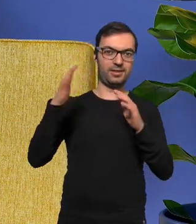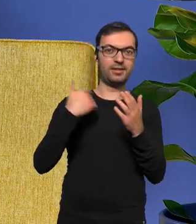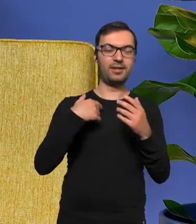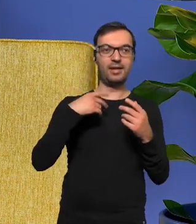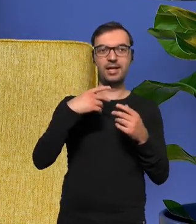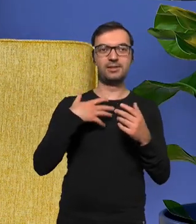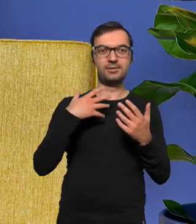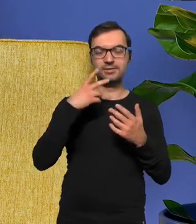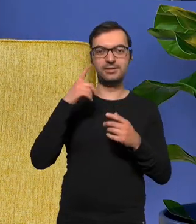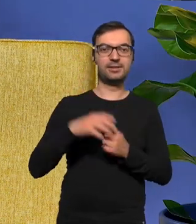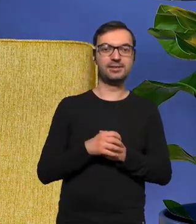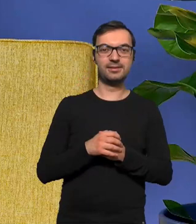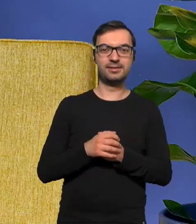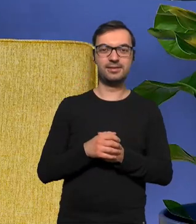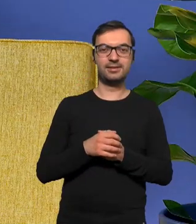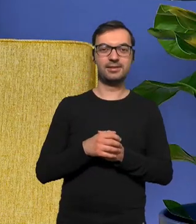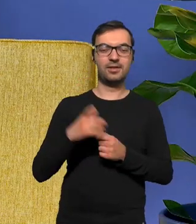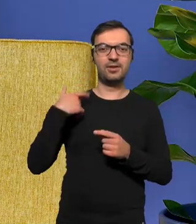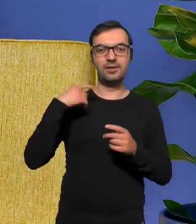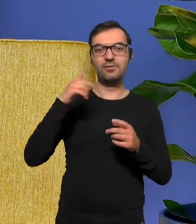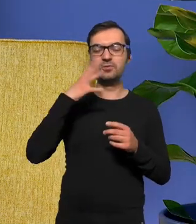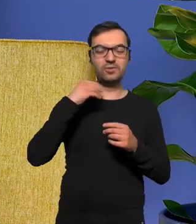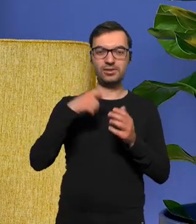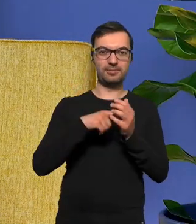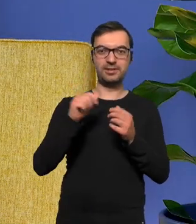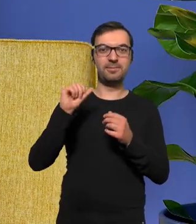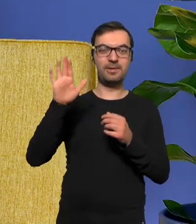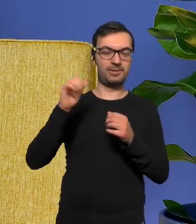widzisz że w tym filmie ta głowa zostaje wessana i pojawia się trzecia